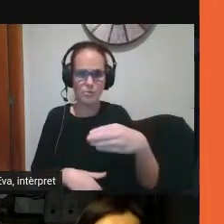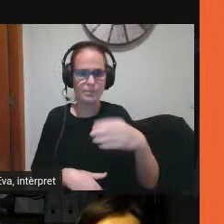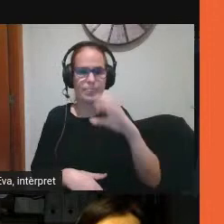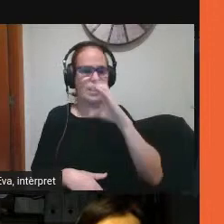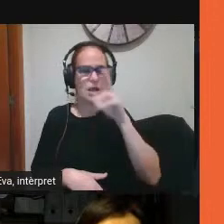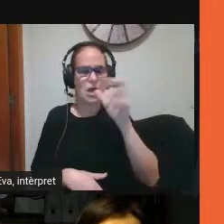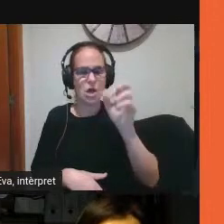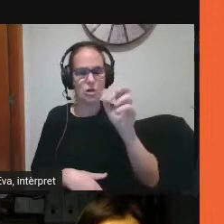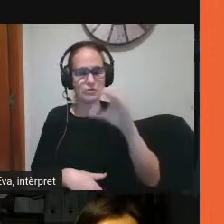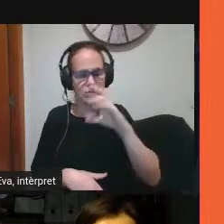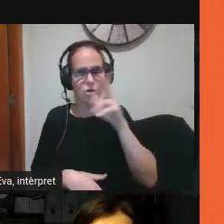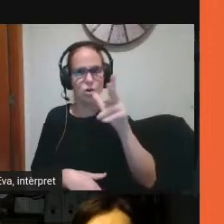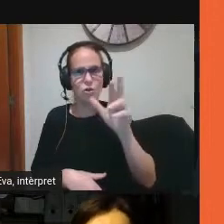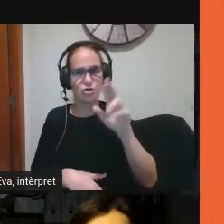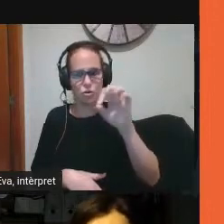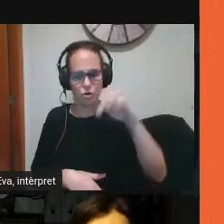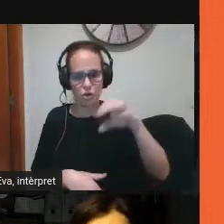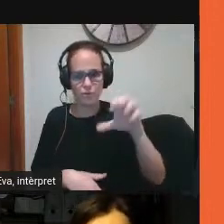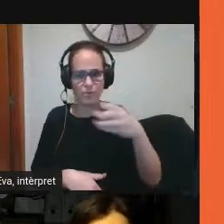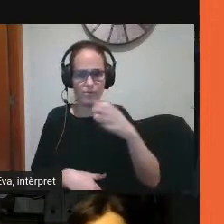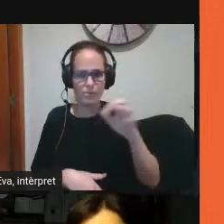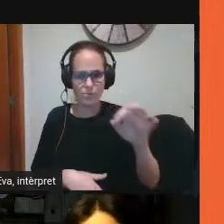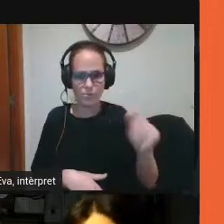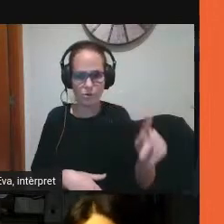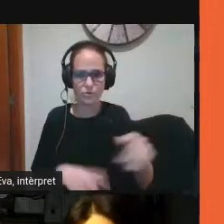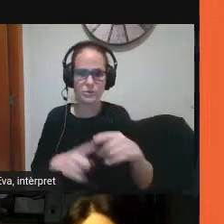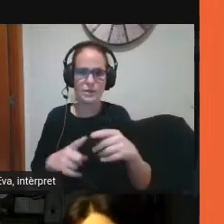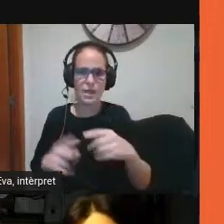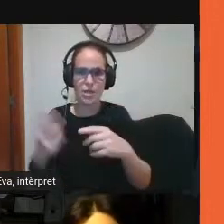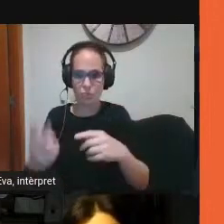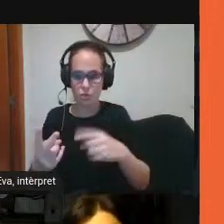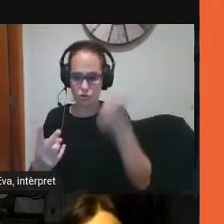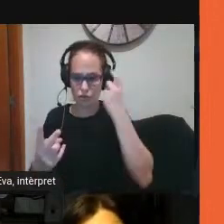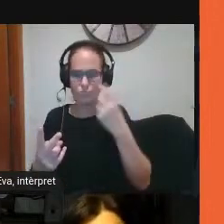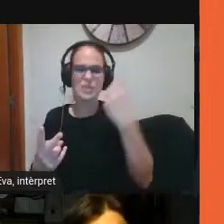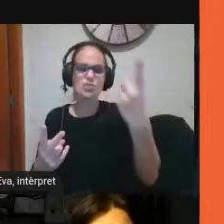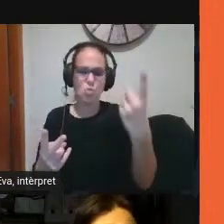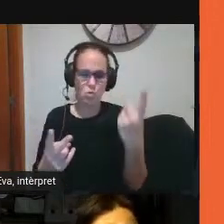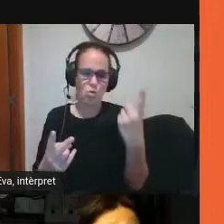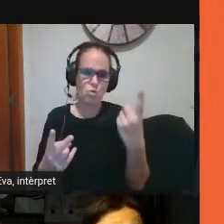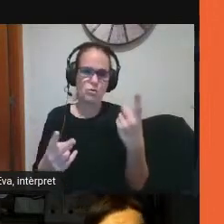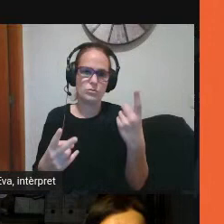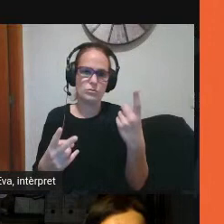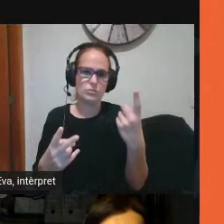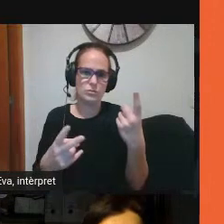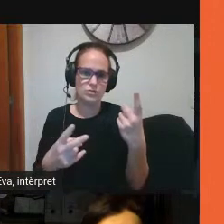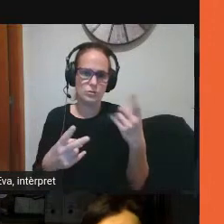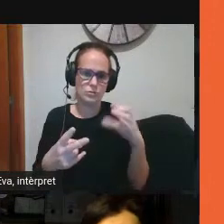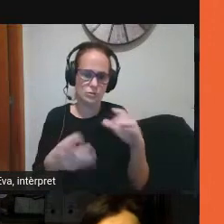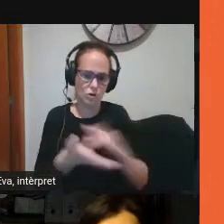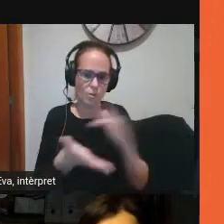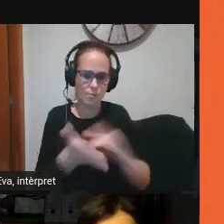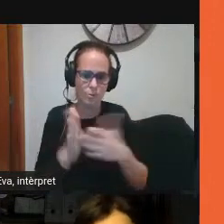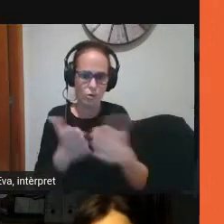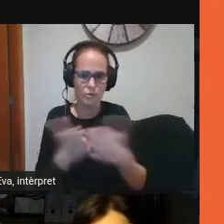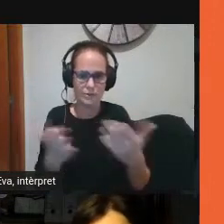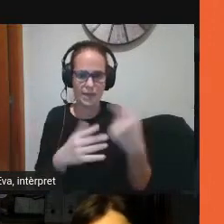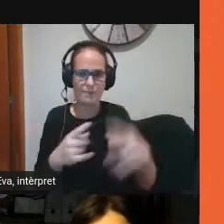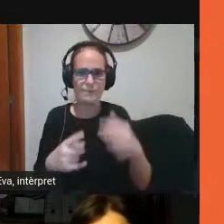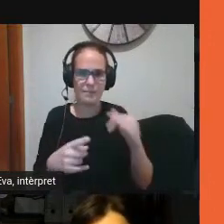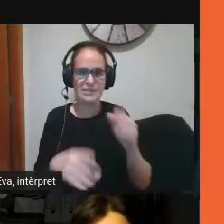Chromebox per cada dos alumnes i a més a més utilitzem el Classroom com a plataforma d'aprenentatge